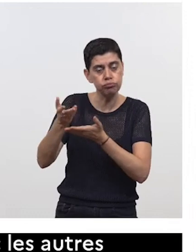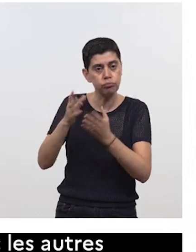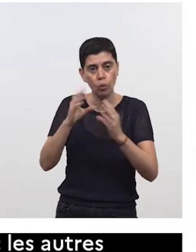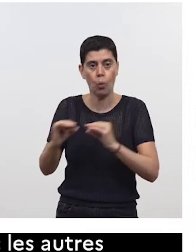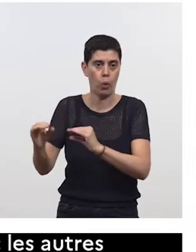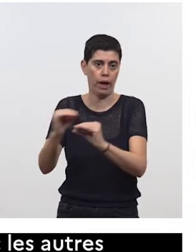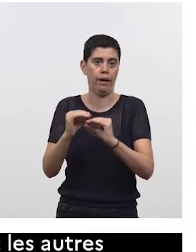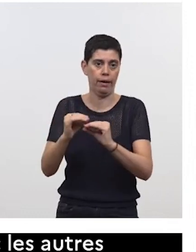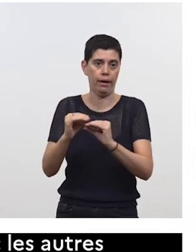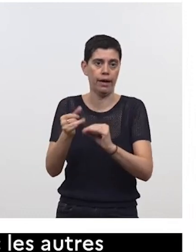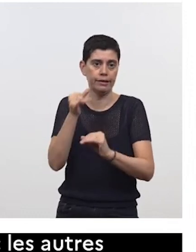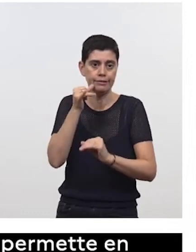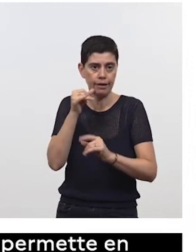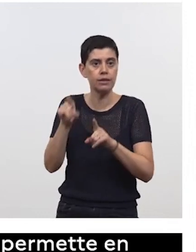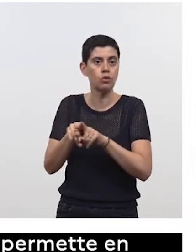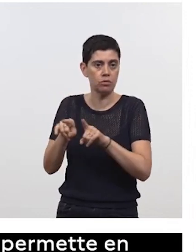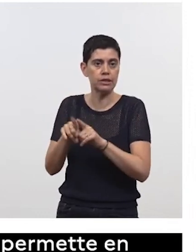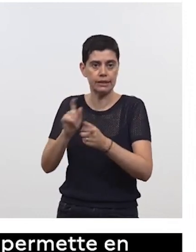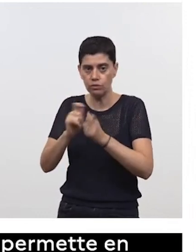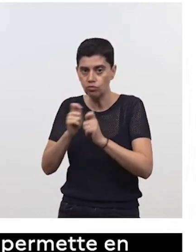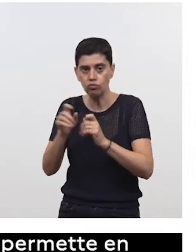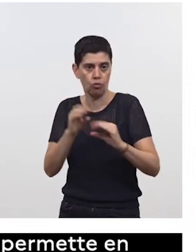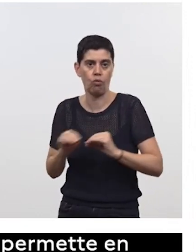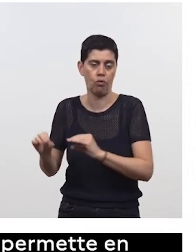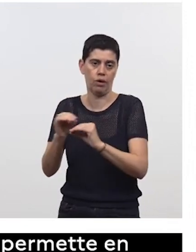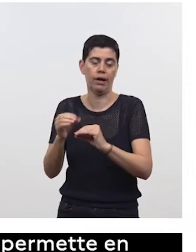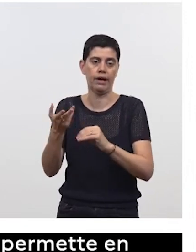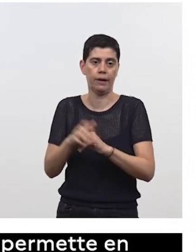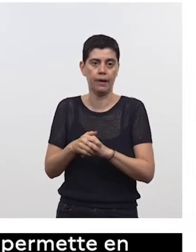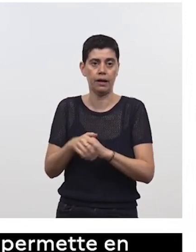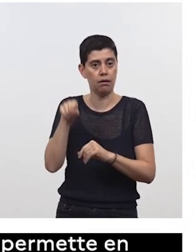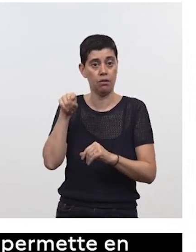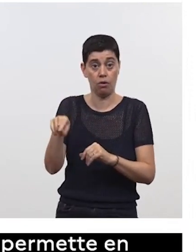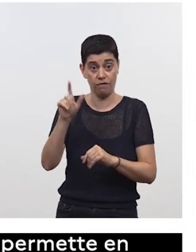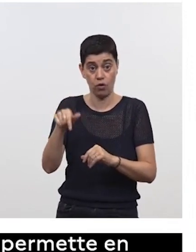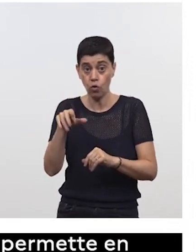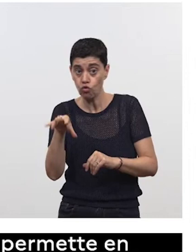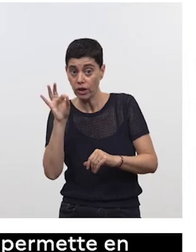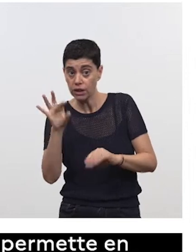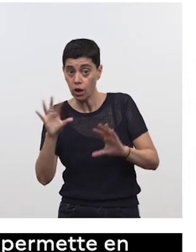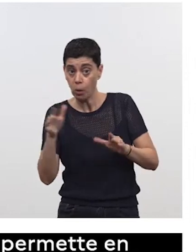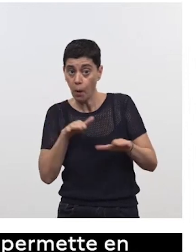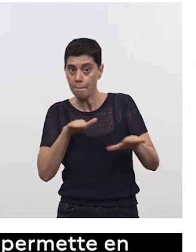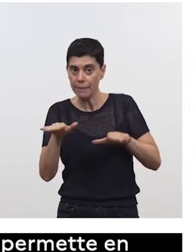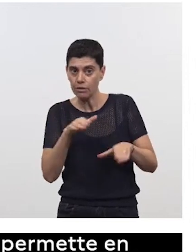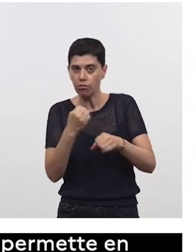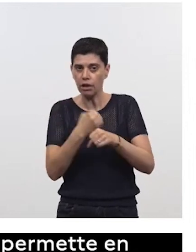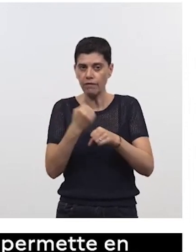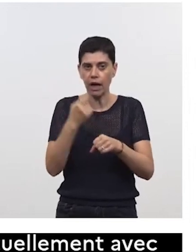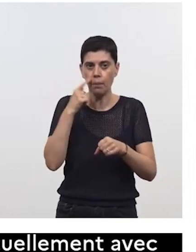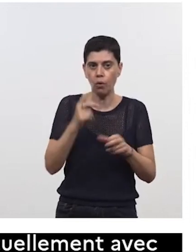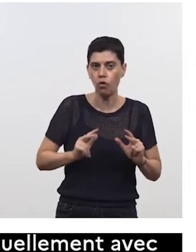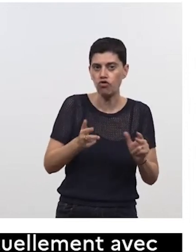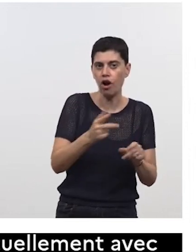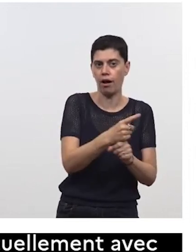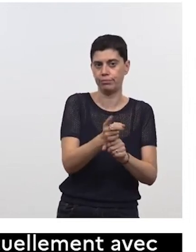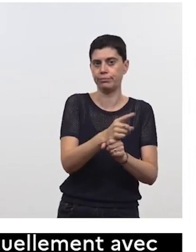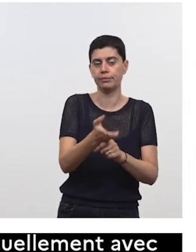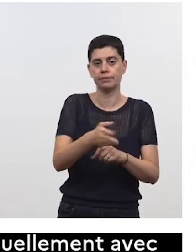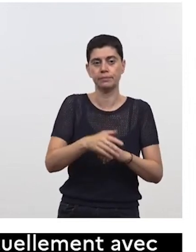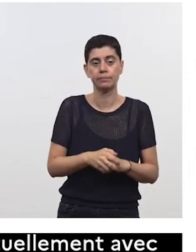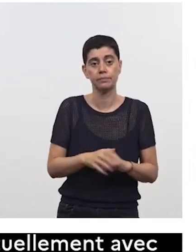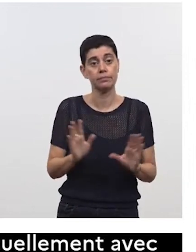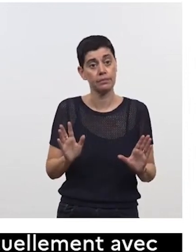avec l'Italie qui doit aussi faire des choix sur sa cavalerie blindée pour l'avenir mais je le redis tout ça s'inscrit aussi dans une